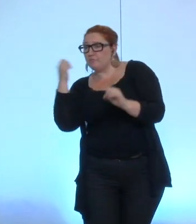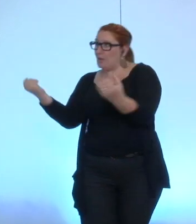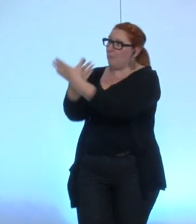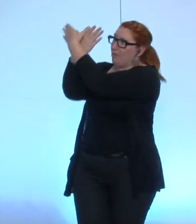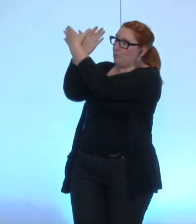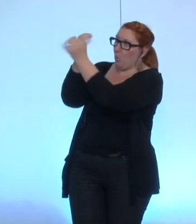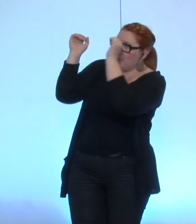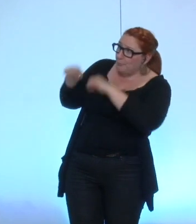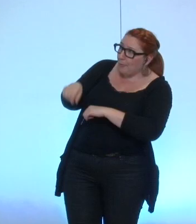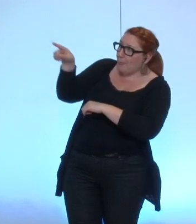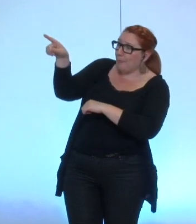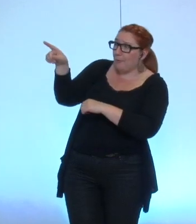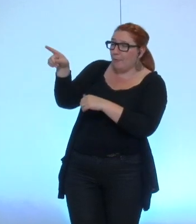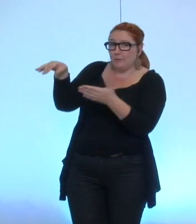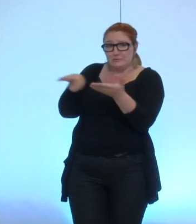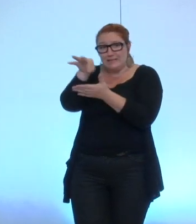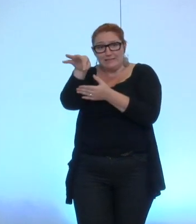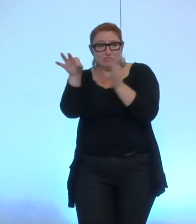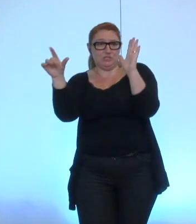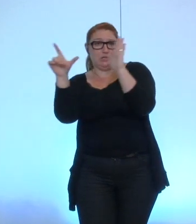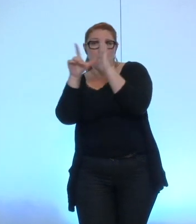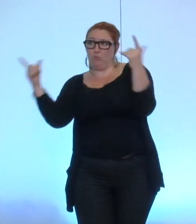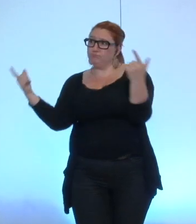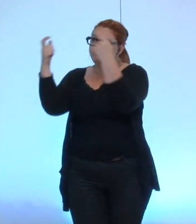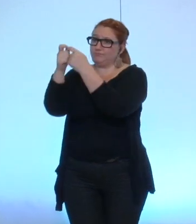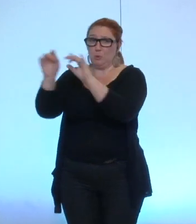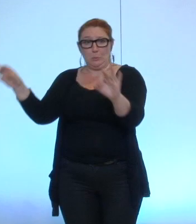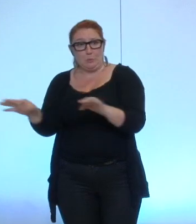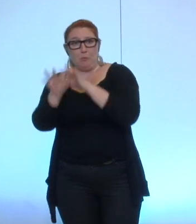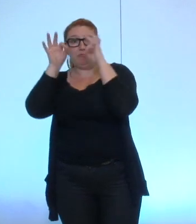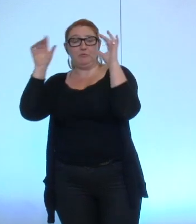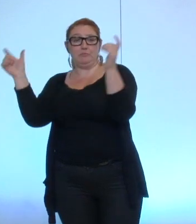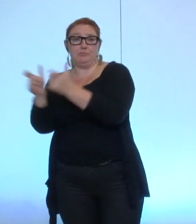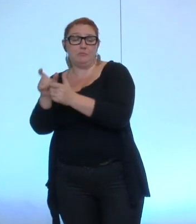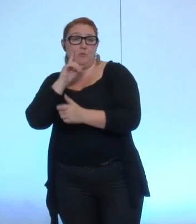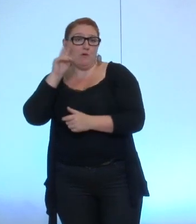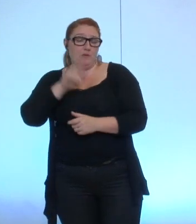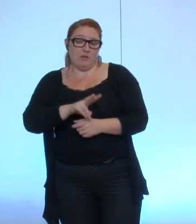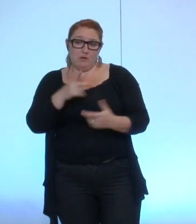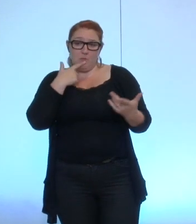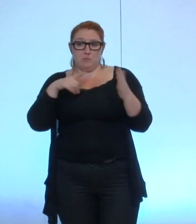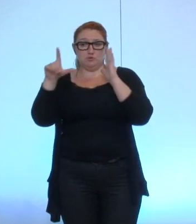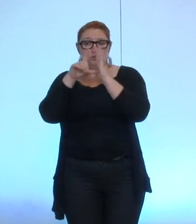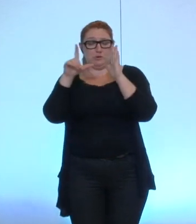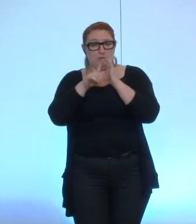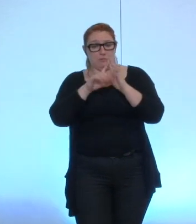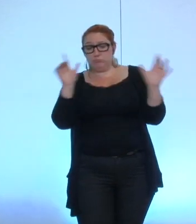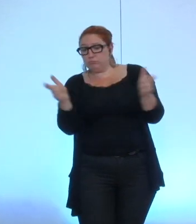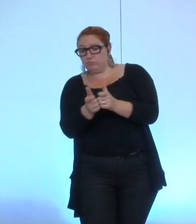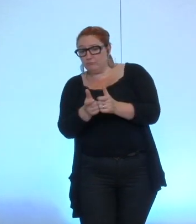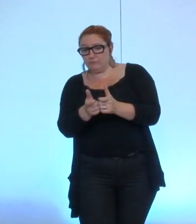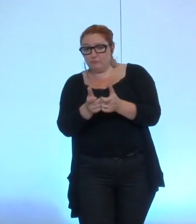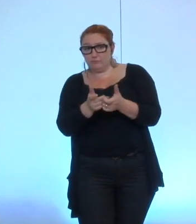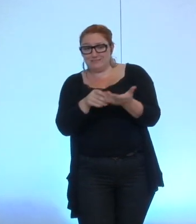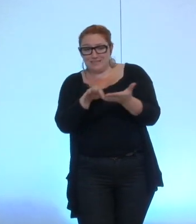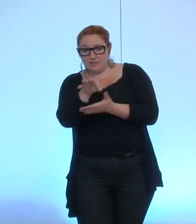métropole ils trouvent une issue pour cette question qui pour l'instant n'a pas trouvé de réponse je pense malgré les sollicitations des